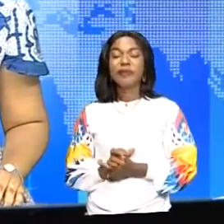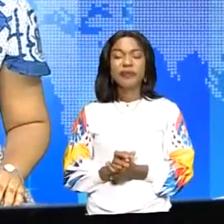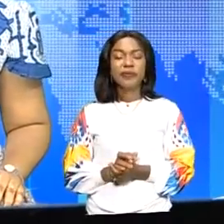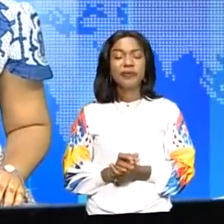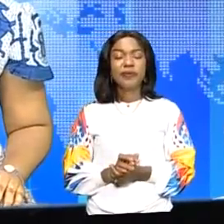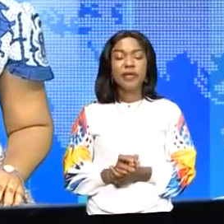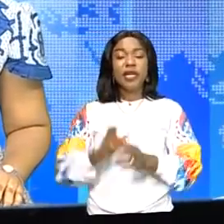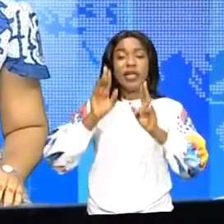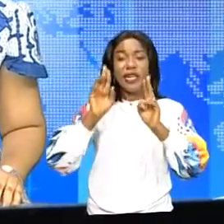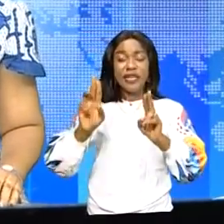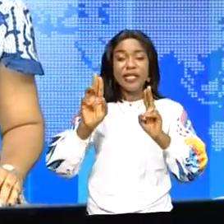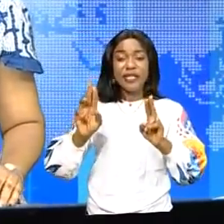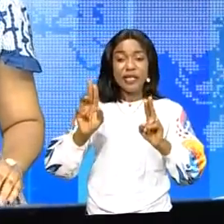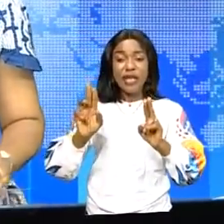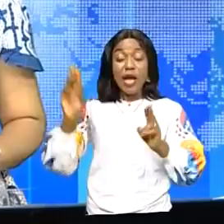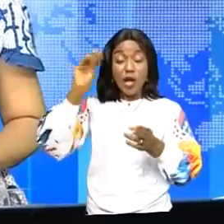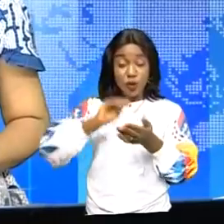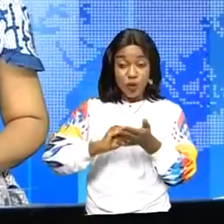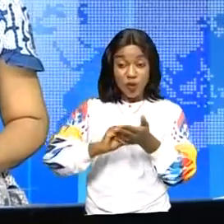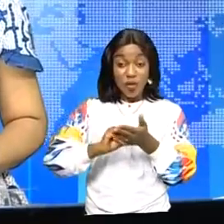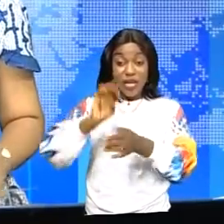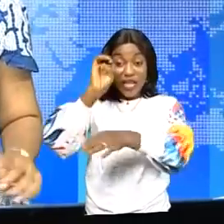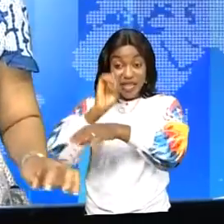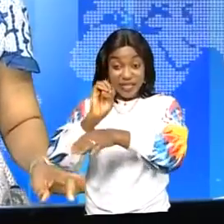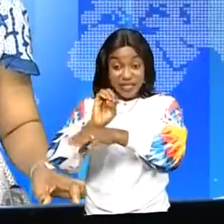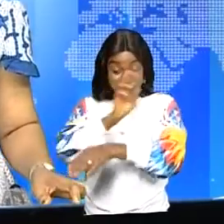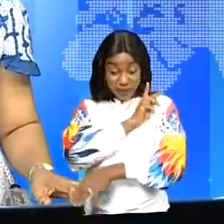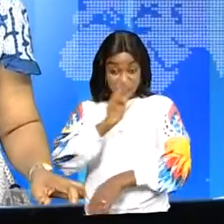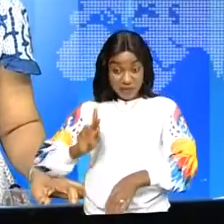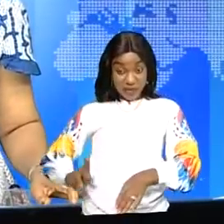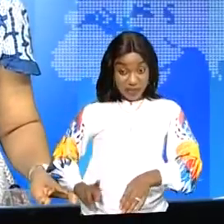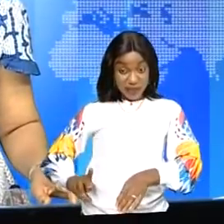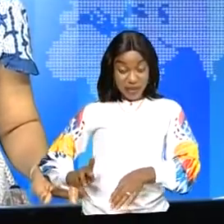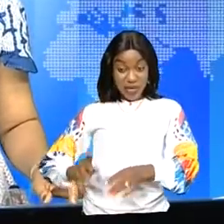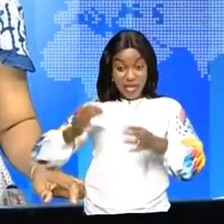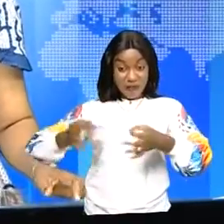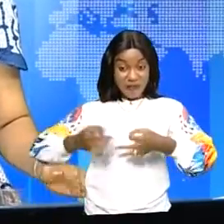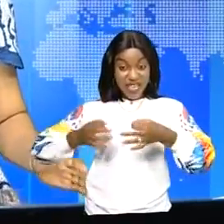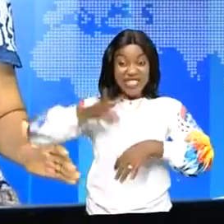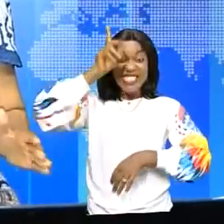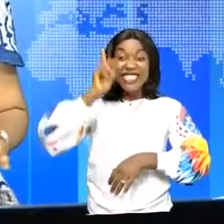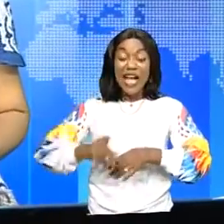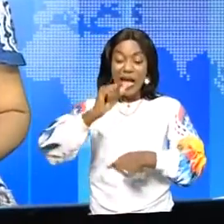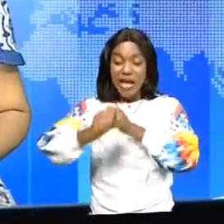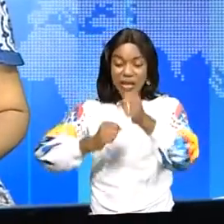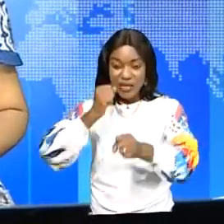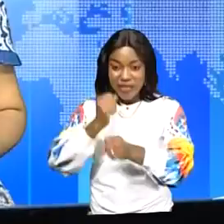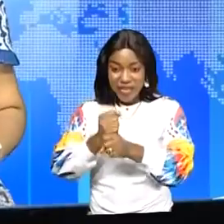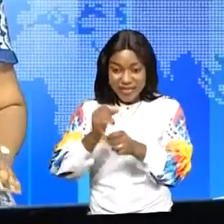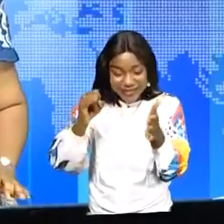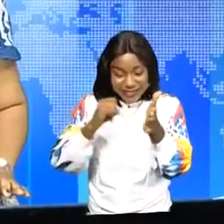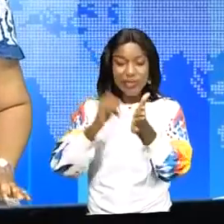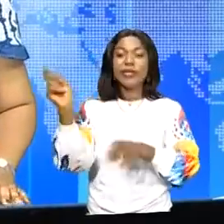L'église kimbonguiste fête ses 100 ans ce mardi 6 avril, un événement qui fera déplacer du monde vers